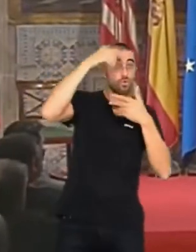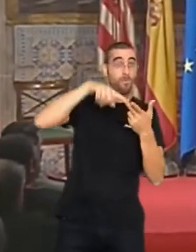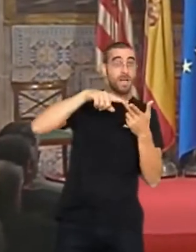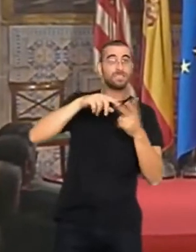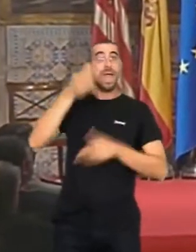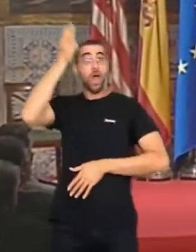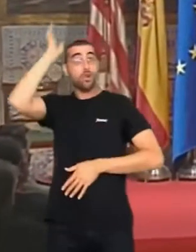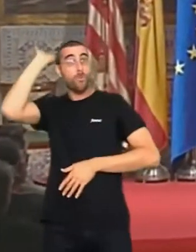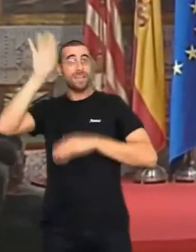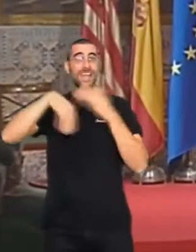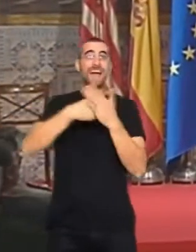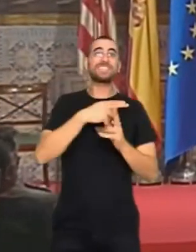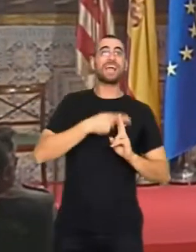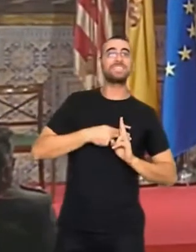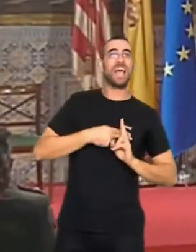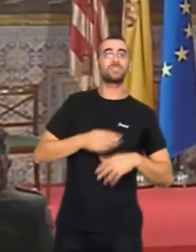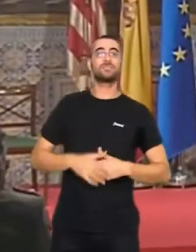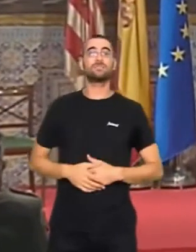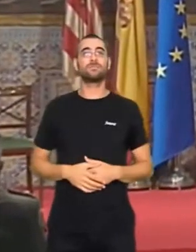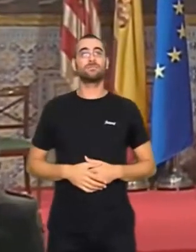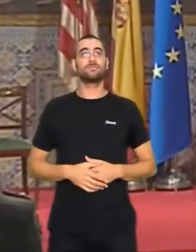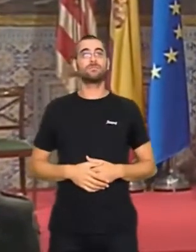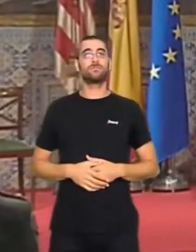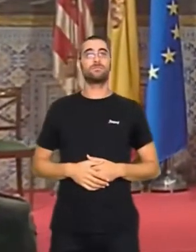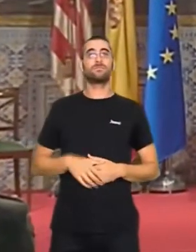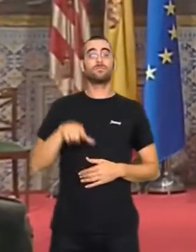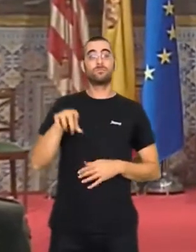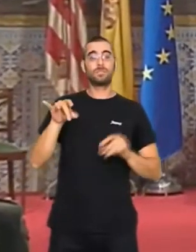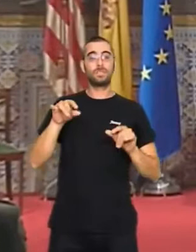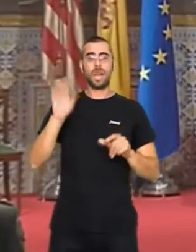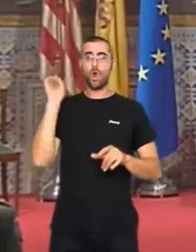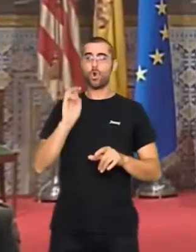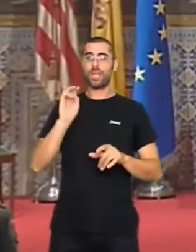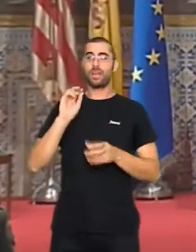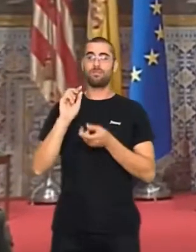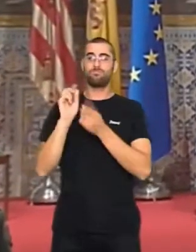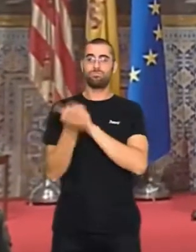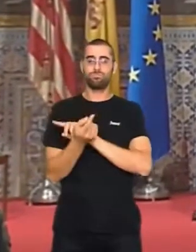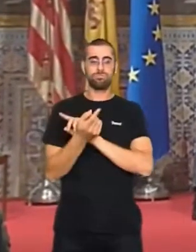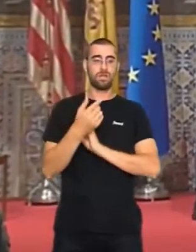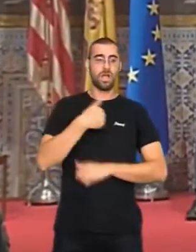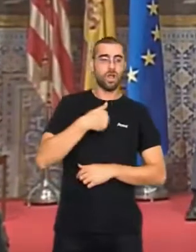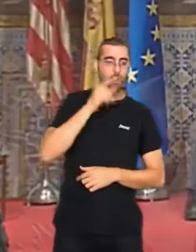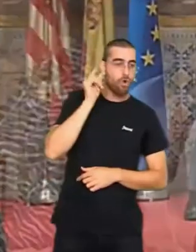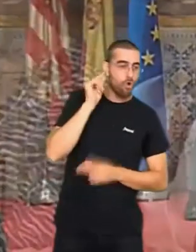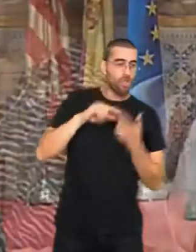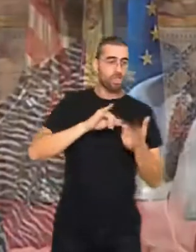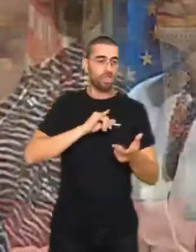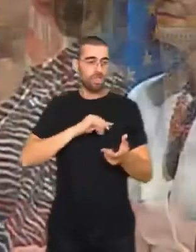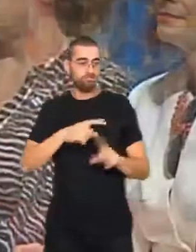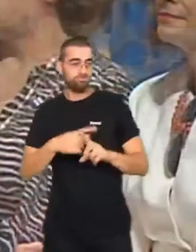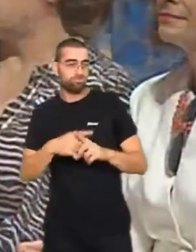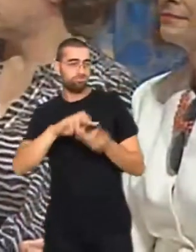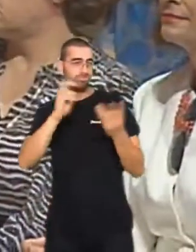als cristians. Som una terra diversa en orígens, paisatges, llengües, gèneres, orientacions sexuals,